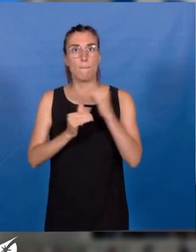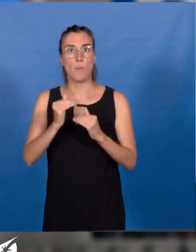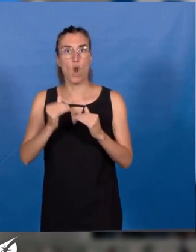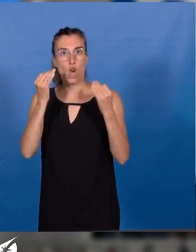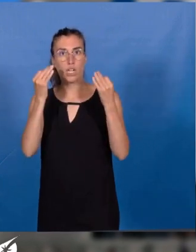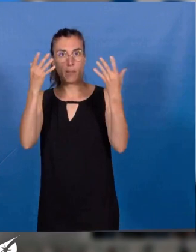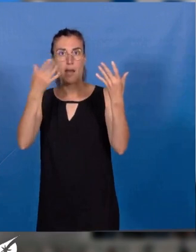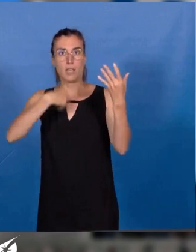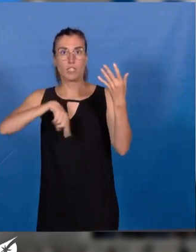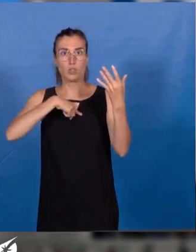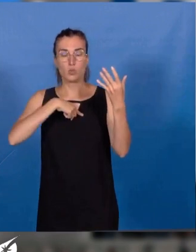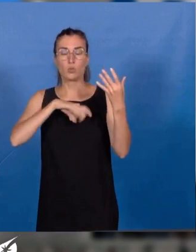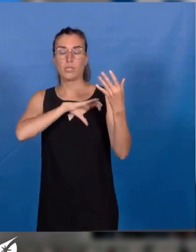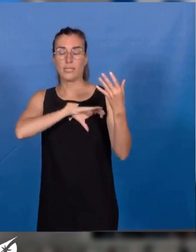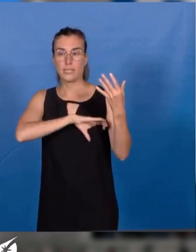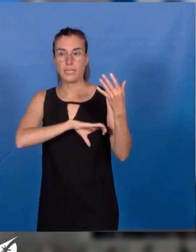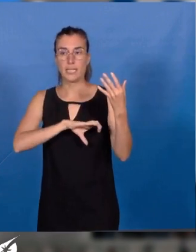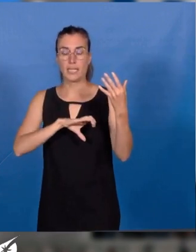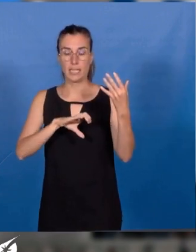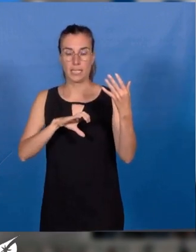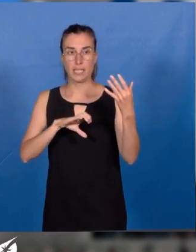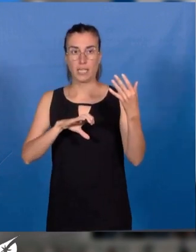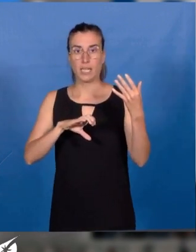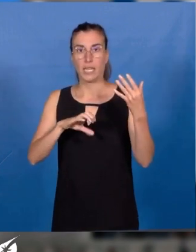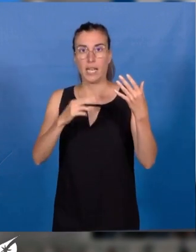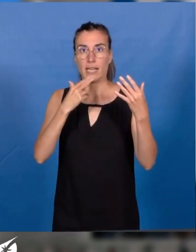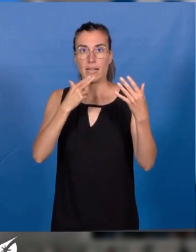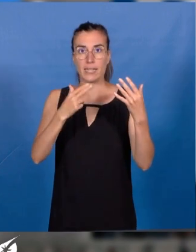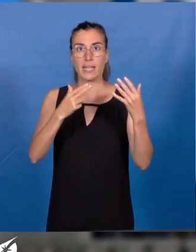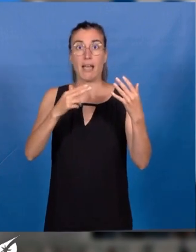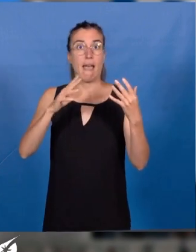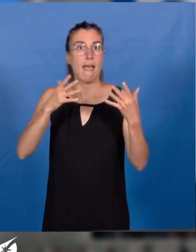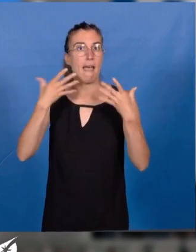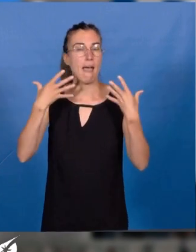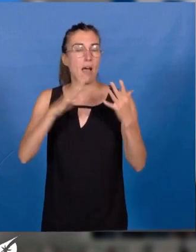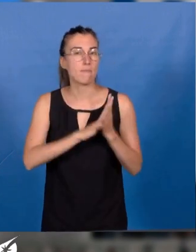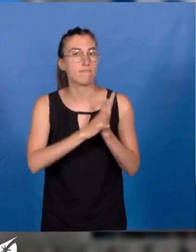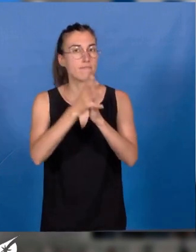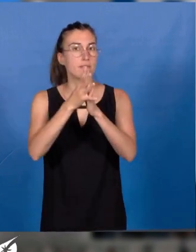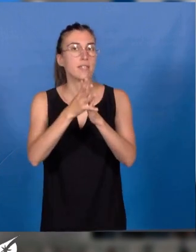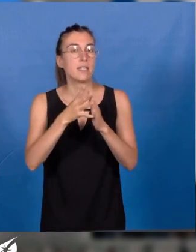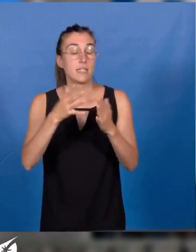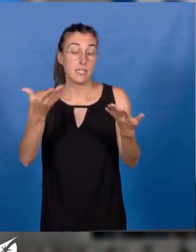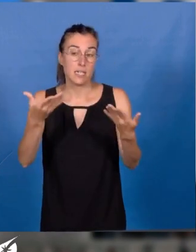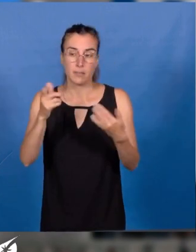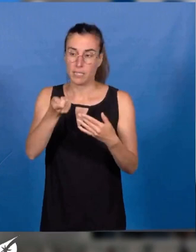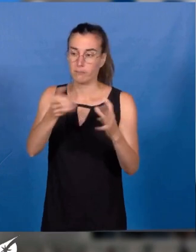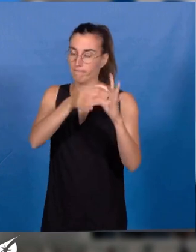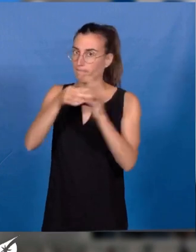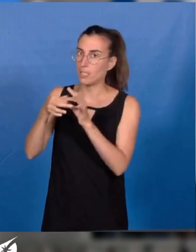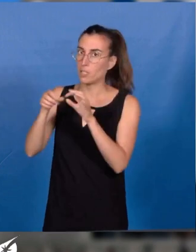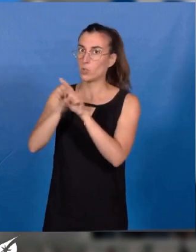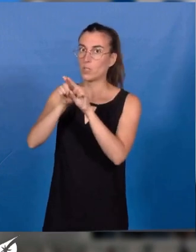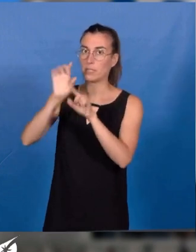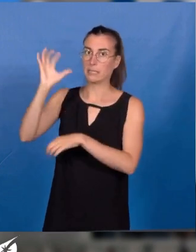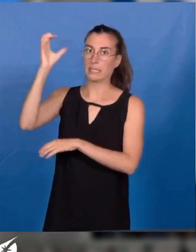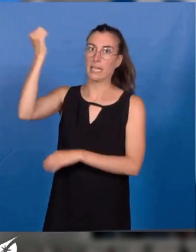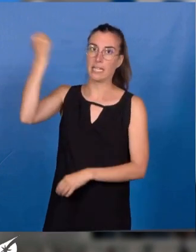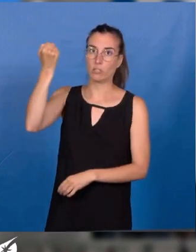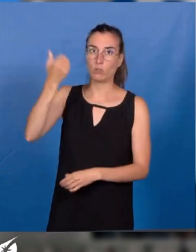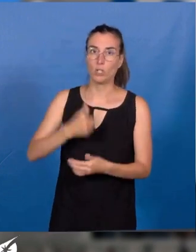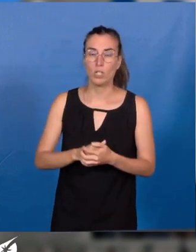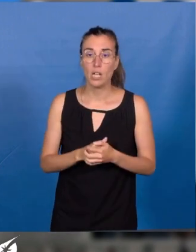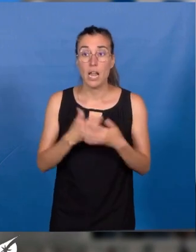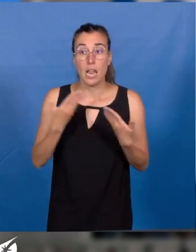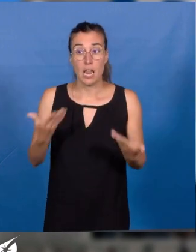qualité de l'air, à poursuivre l'adaptation du territoire face aux épisodes de canicule. Ou encore, via la déclaration de Nantes, pour l'impulsion